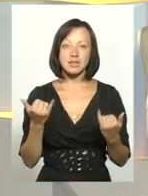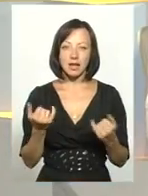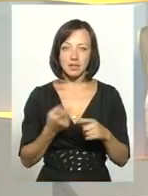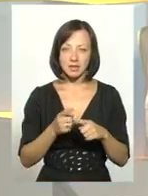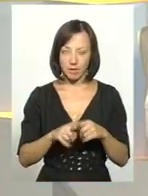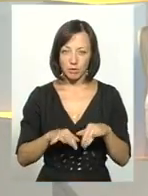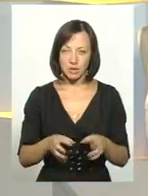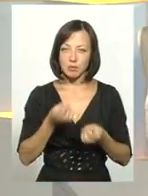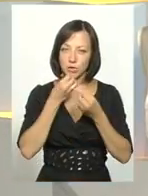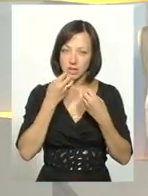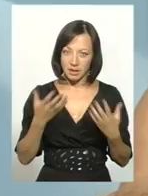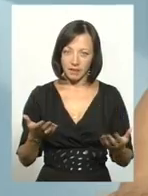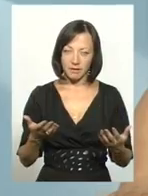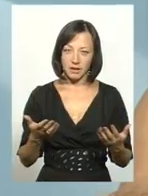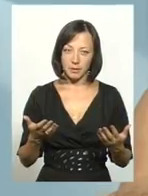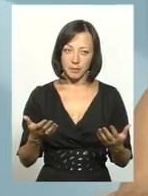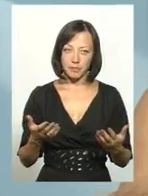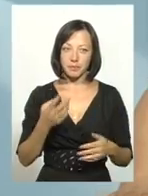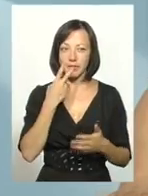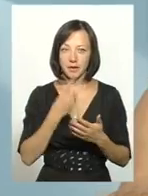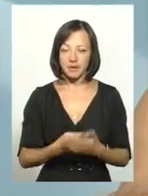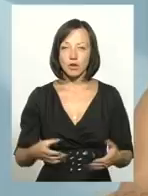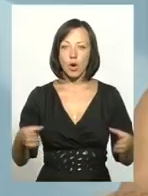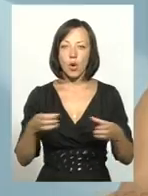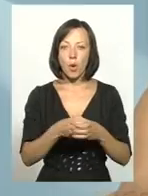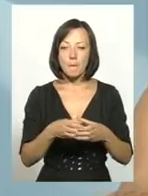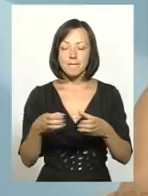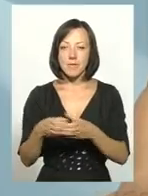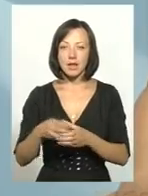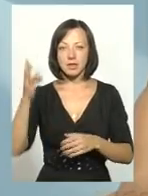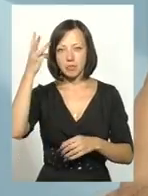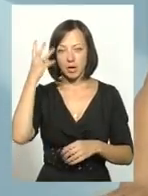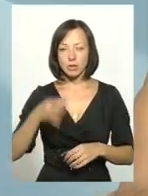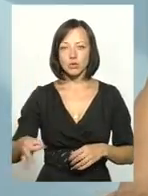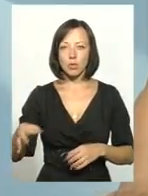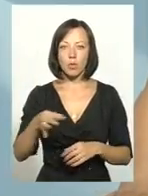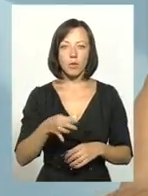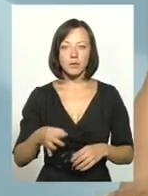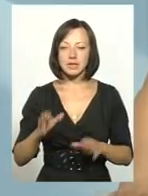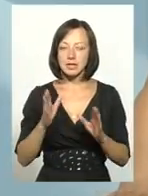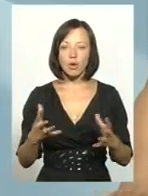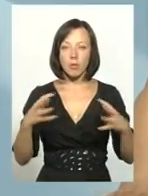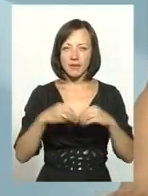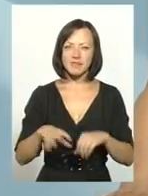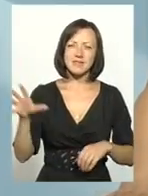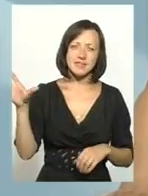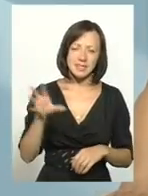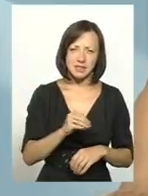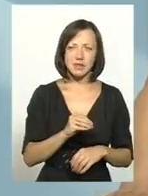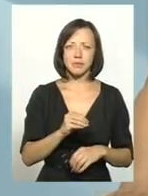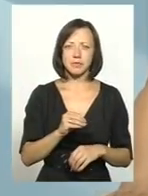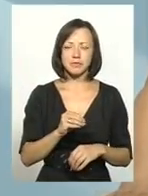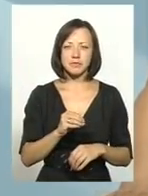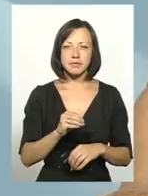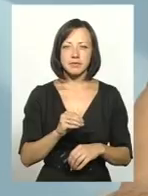це процес позитивний? Дивіться, громади Хмельницької області, всі разом, не тільки об'єднані, а всі громади Хмельницької області,